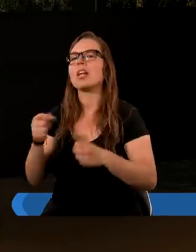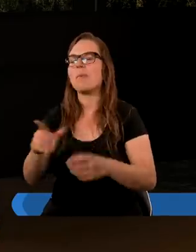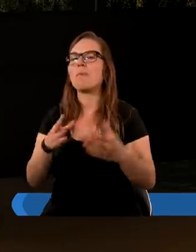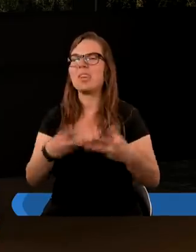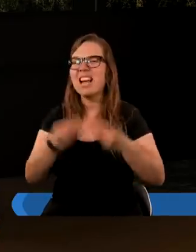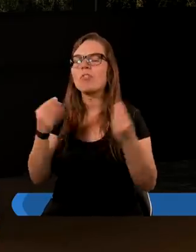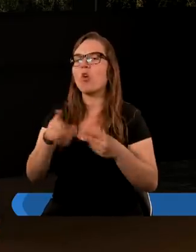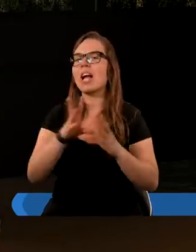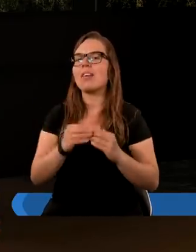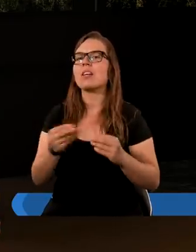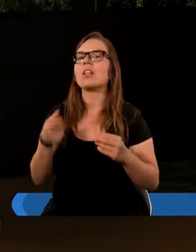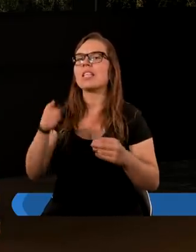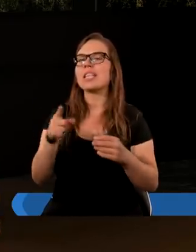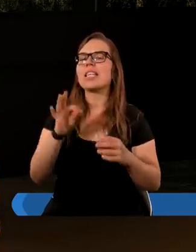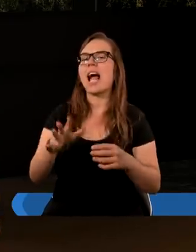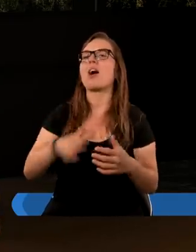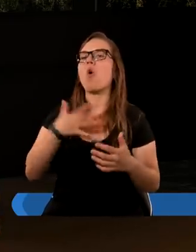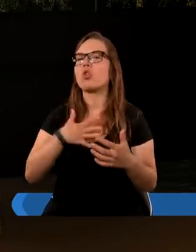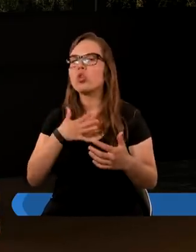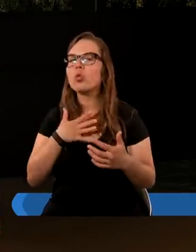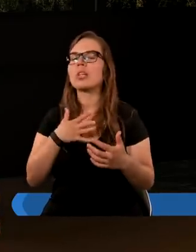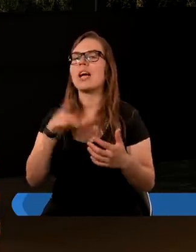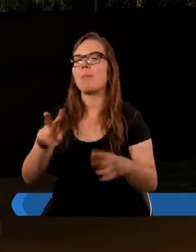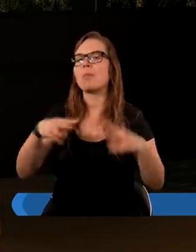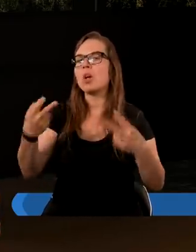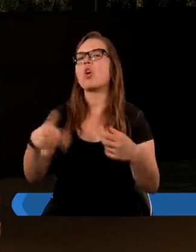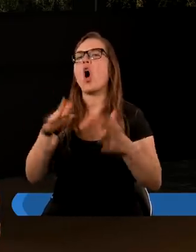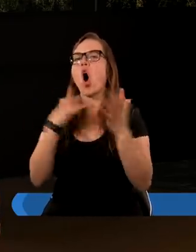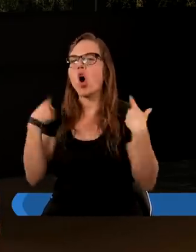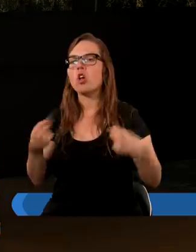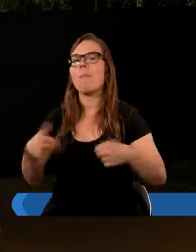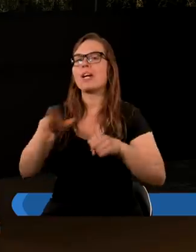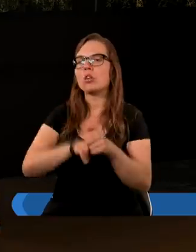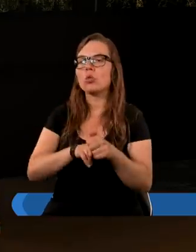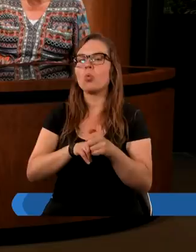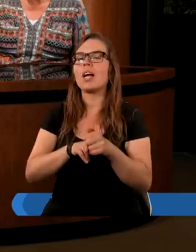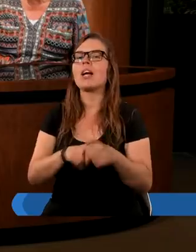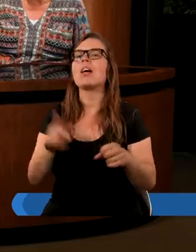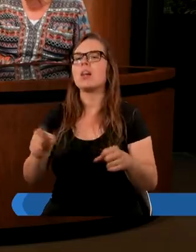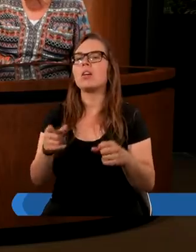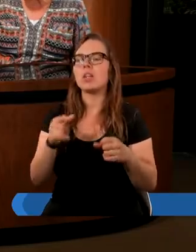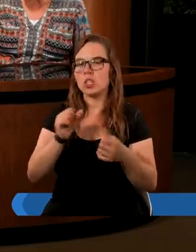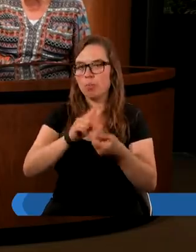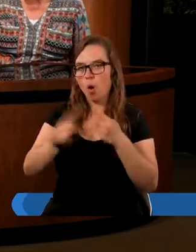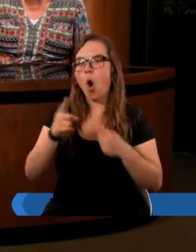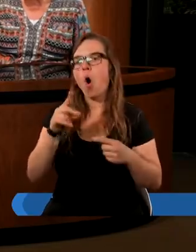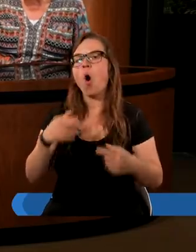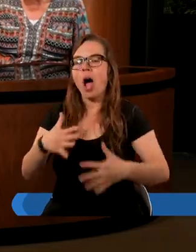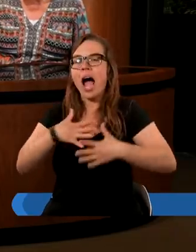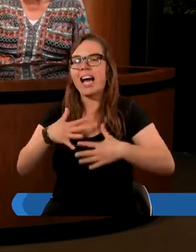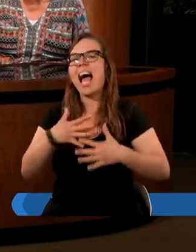przestworzach. Takie odczucia przekazują osoby, które po reanimacji